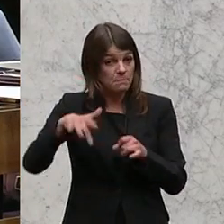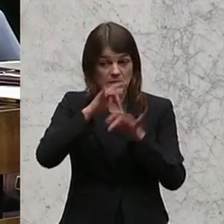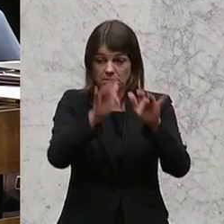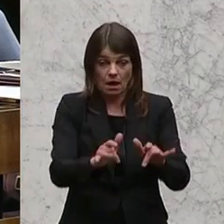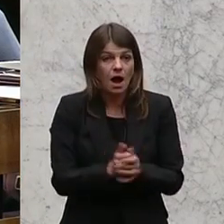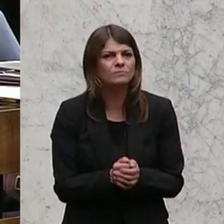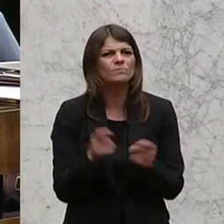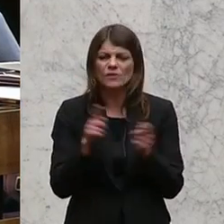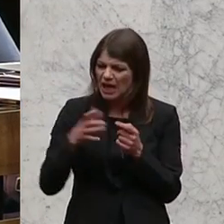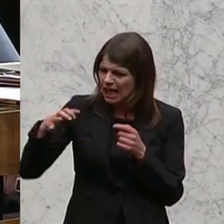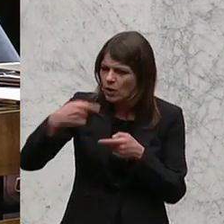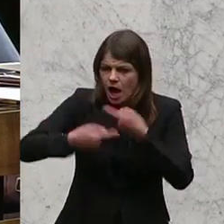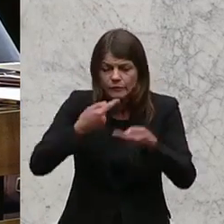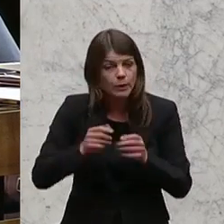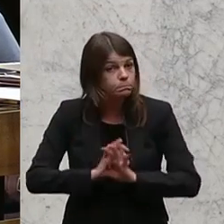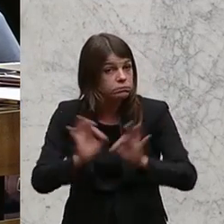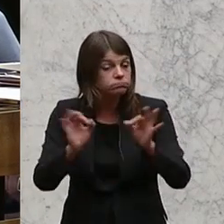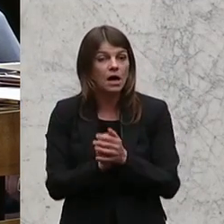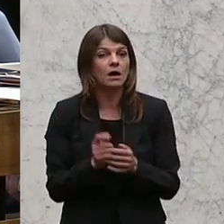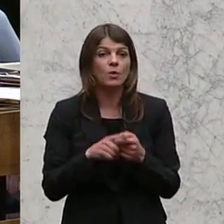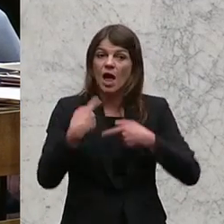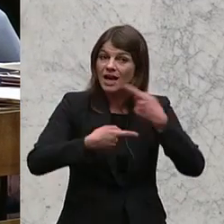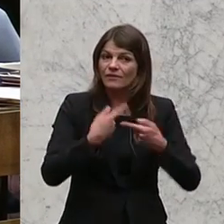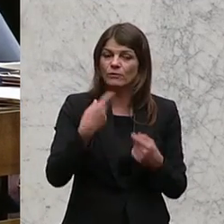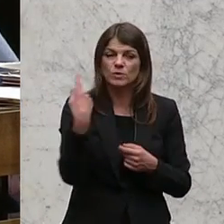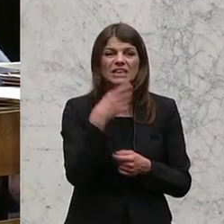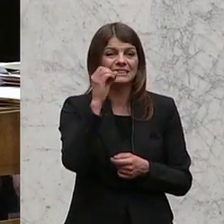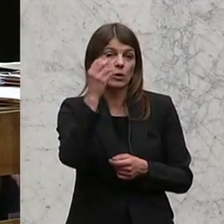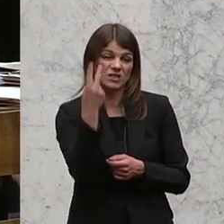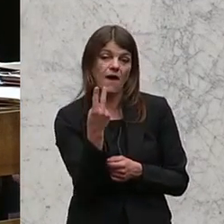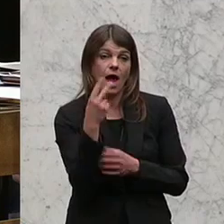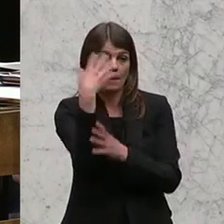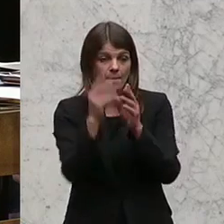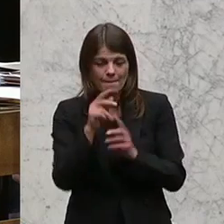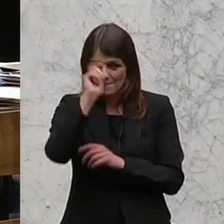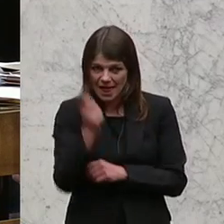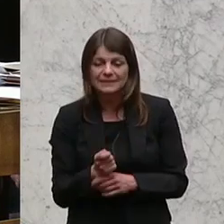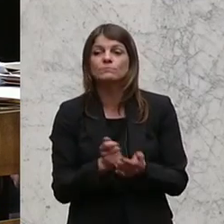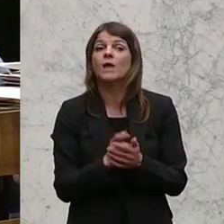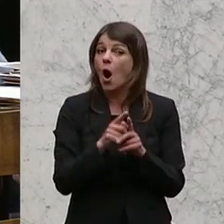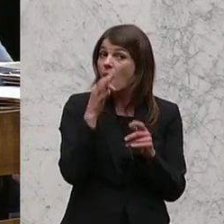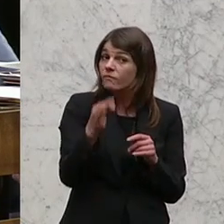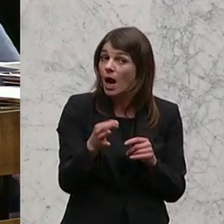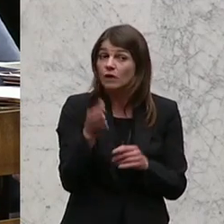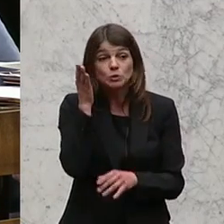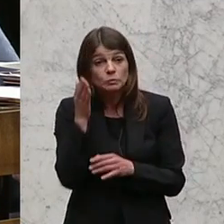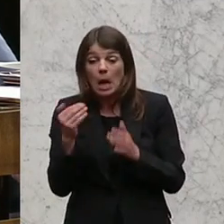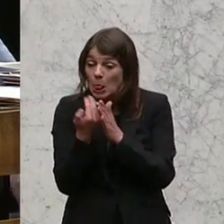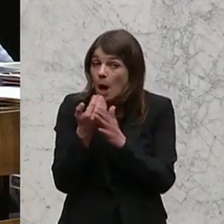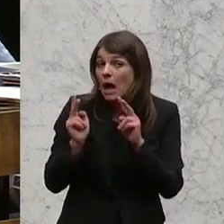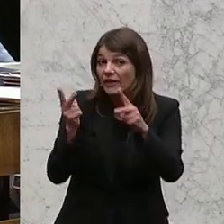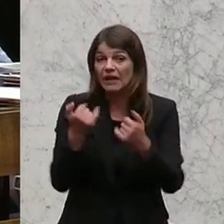auf die regionale Entwicklung, auf die Entwicklung unserer CO2-Bilanz, auf die Frage der erneuerbaren Energien, der